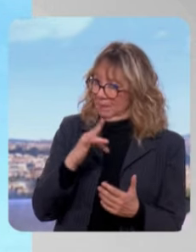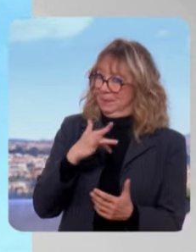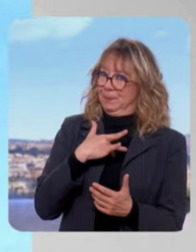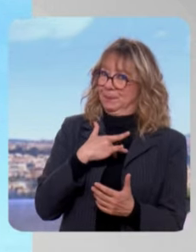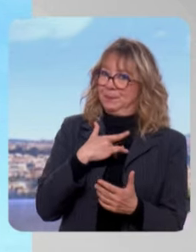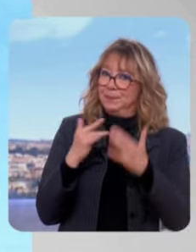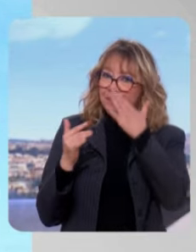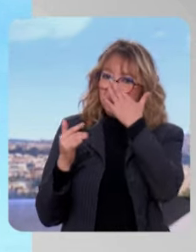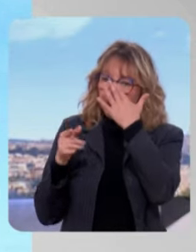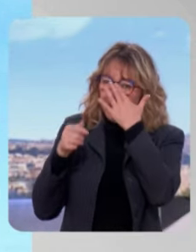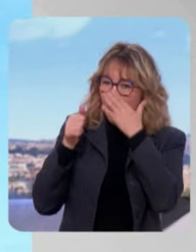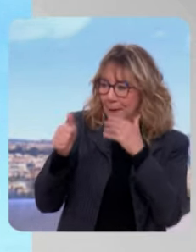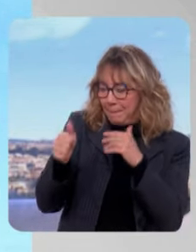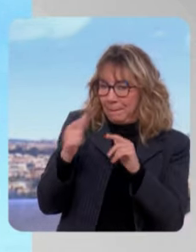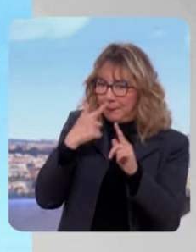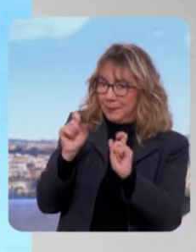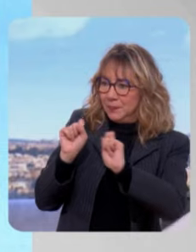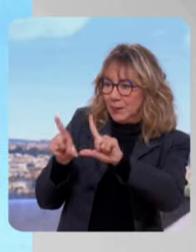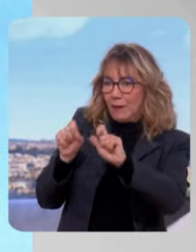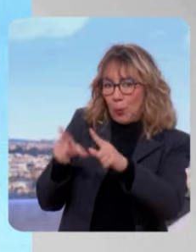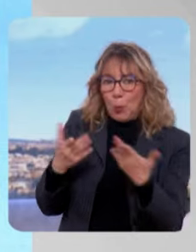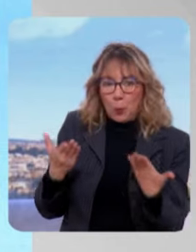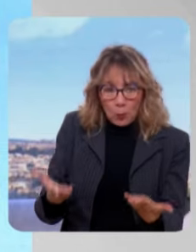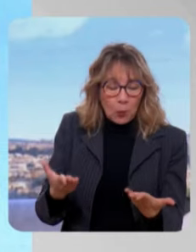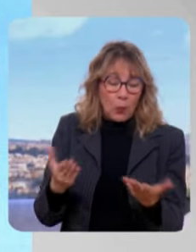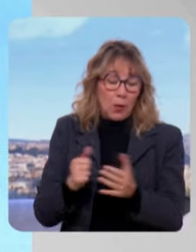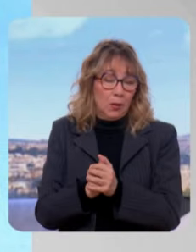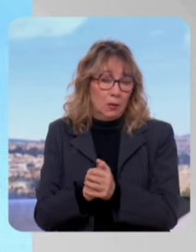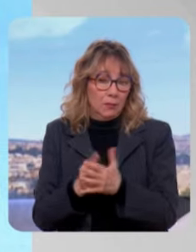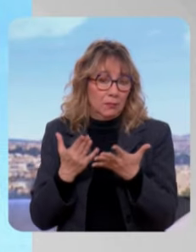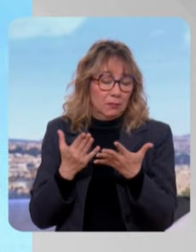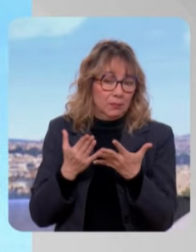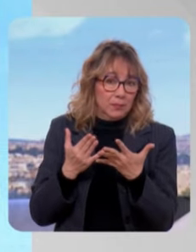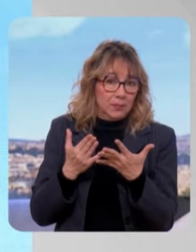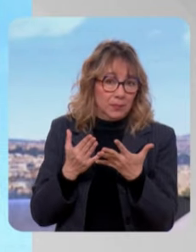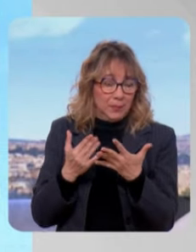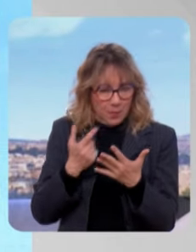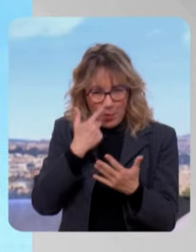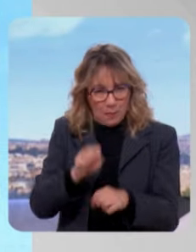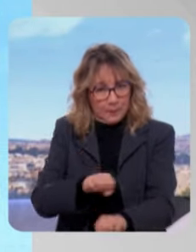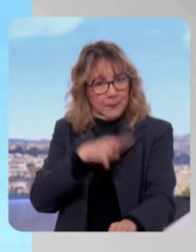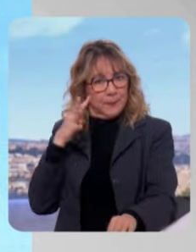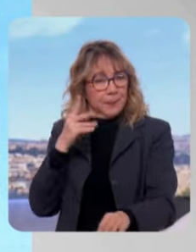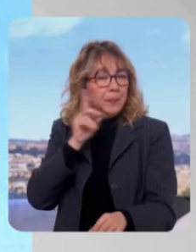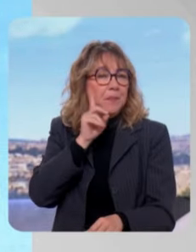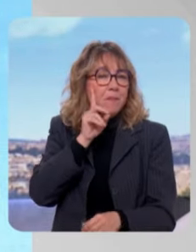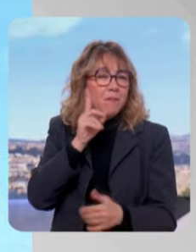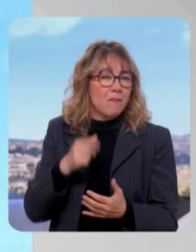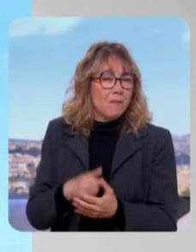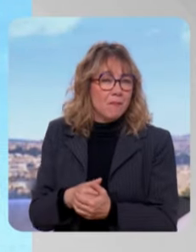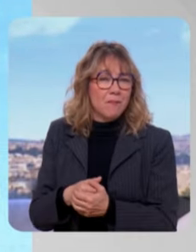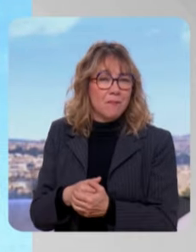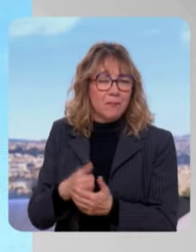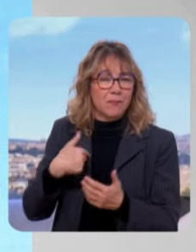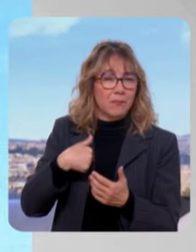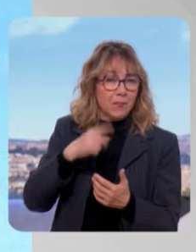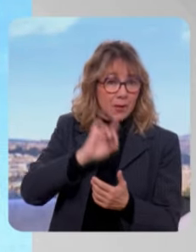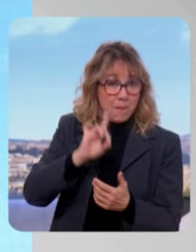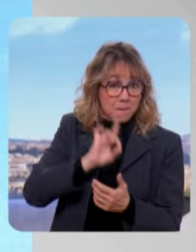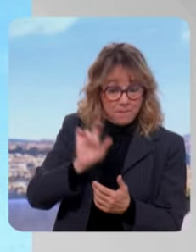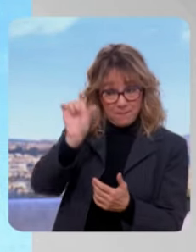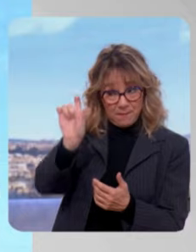l'interview qu'elle a accordée chez vos confrères. Et notamment, ça m'a frappé à quel point cette dame,